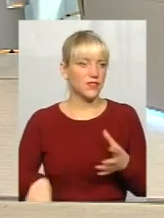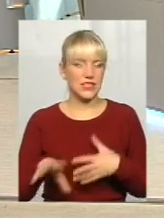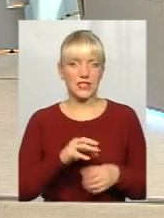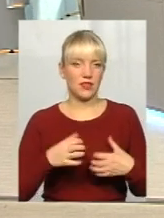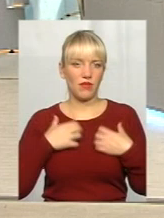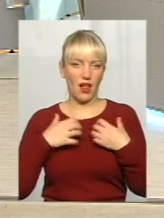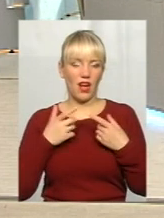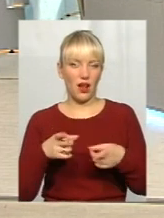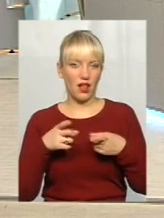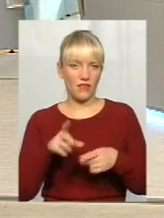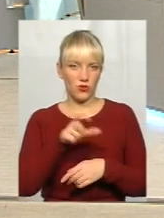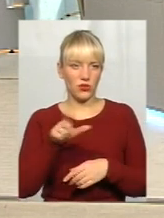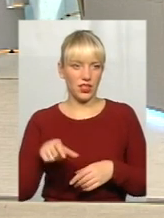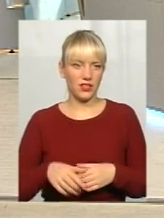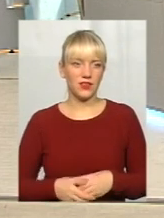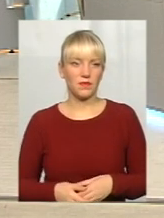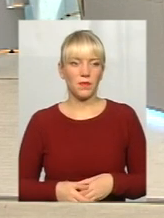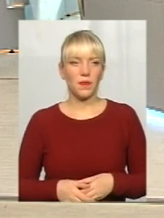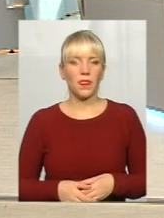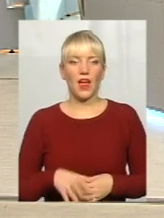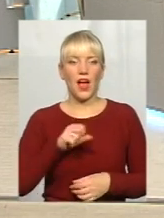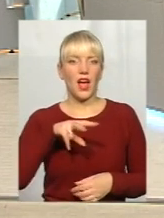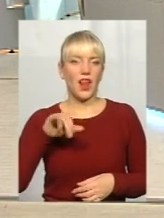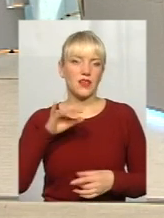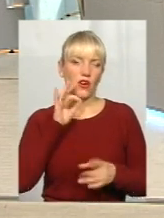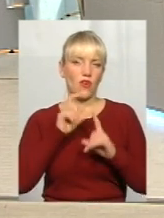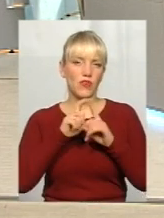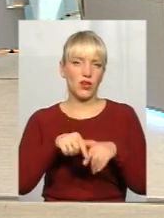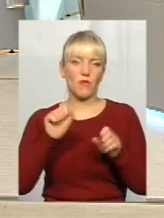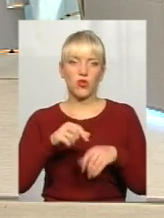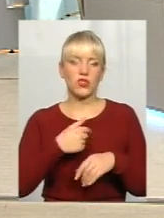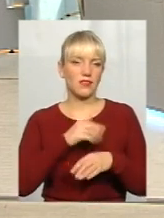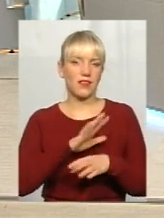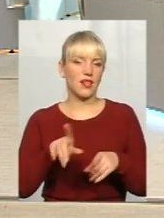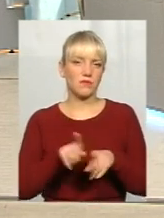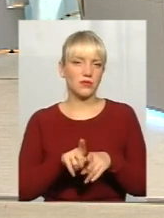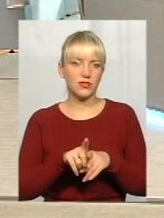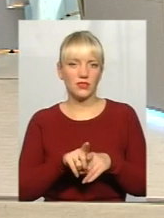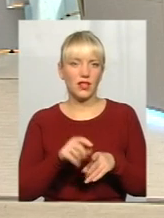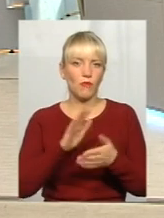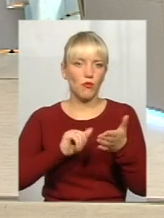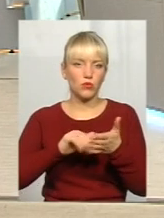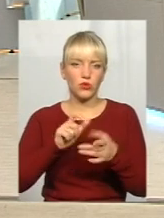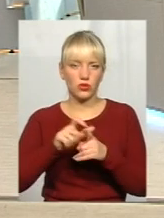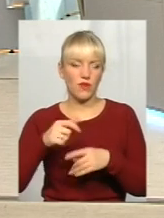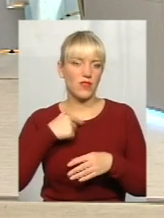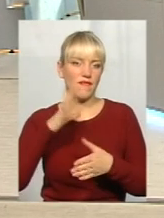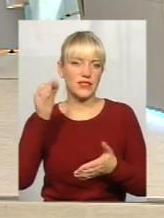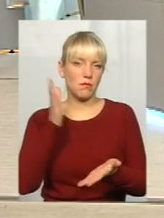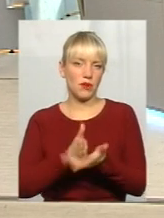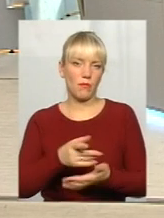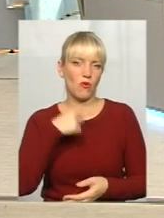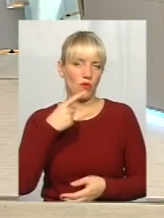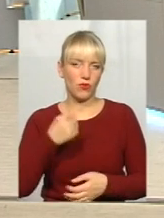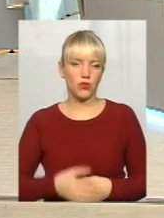Вічним, згрупував, все, все пропало. Я, може, не дуже фільтрую то, що кажу, бо я стараюся казати то, що я думаю. От